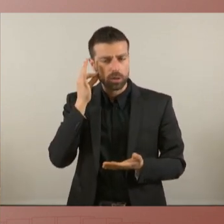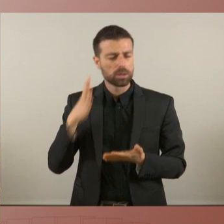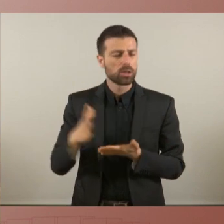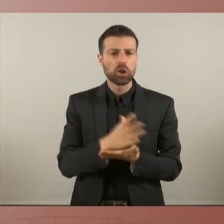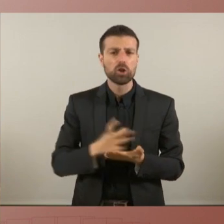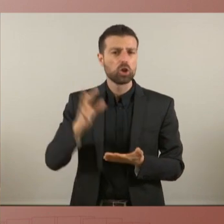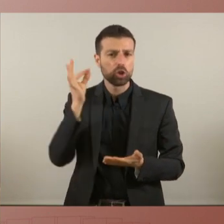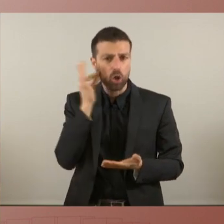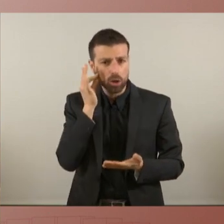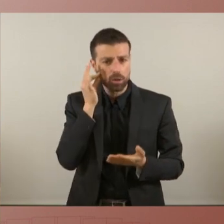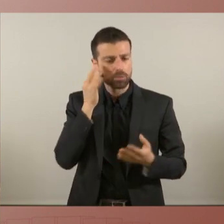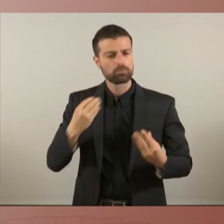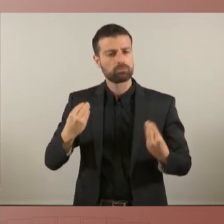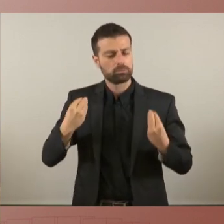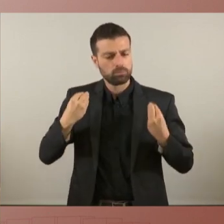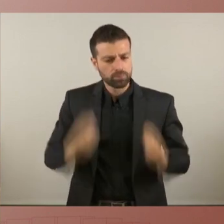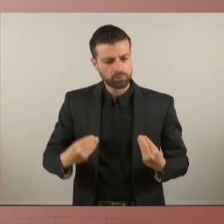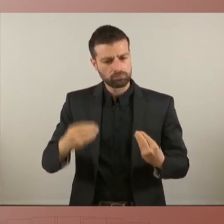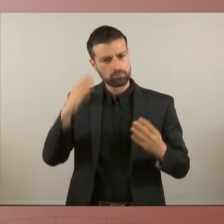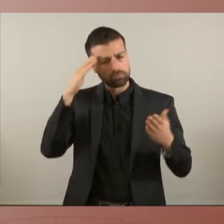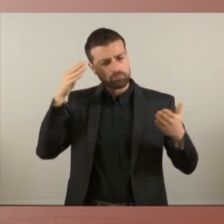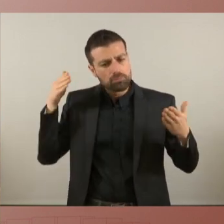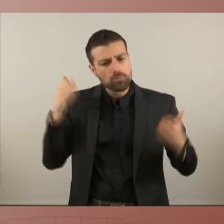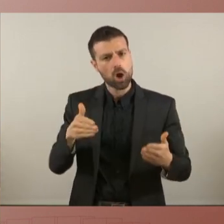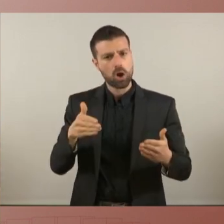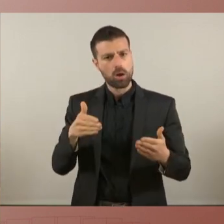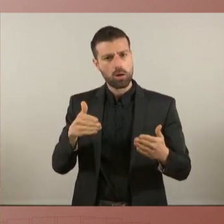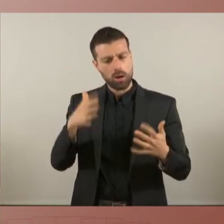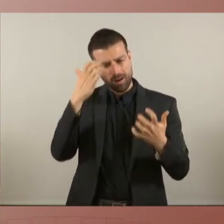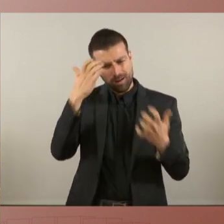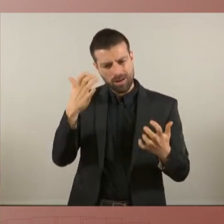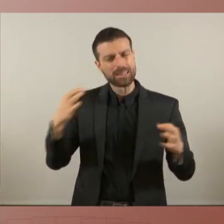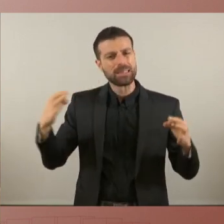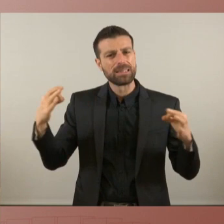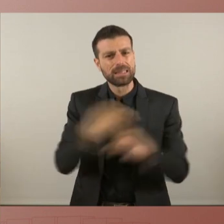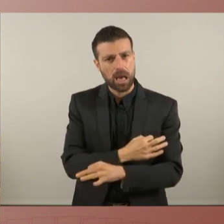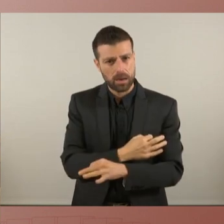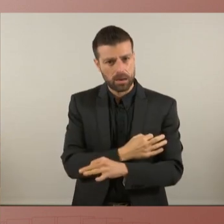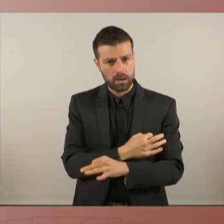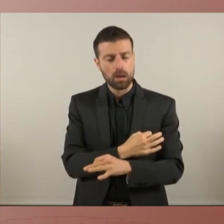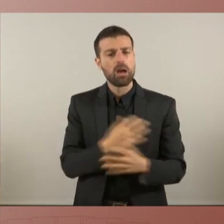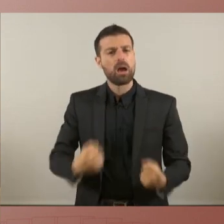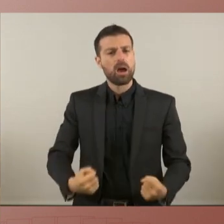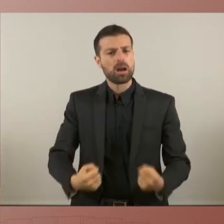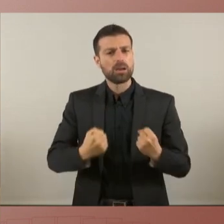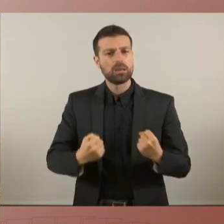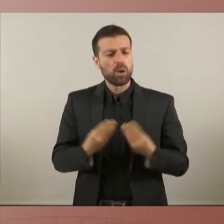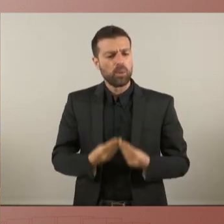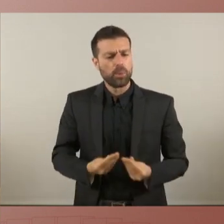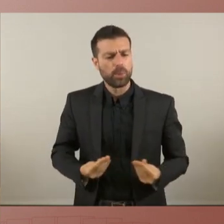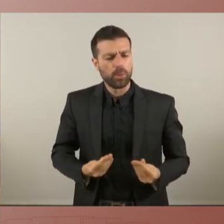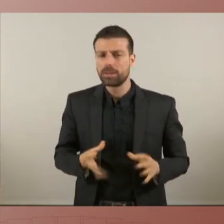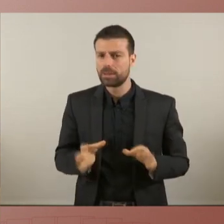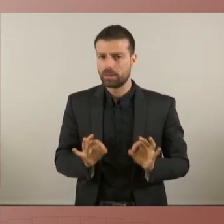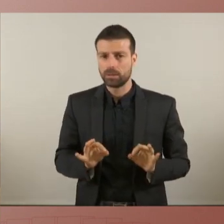persistents sense cap tentació de rendiment i sense perdre energia ni eficàcia